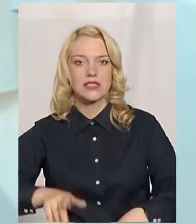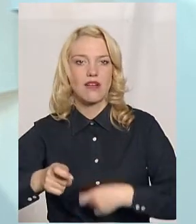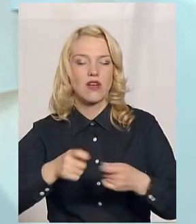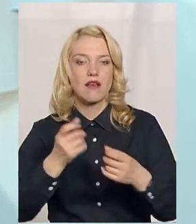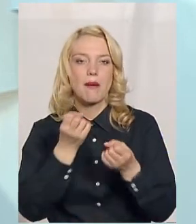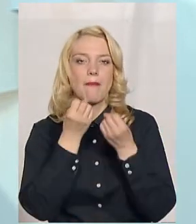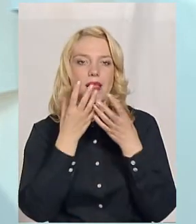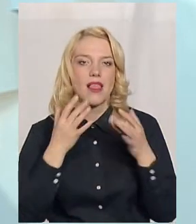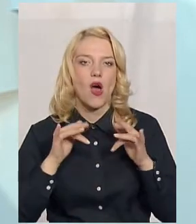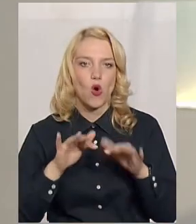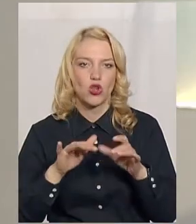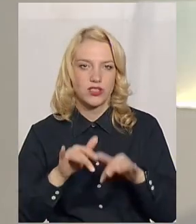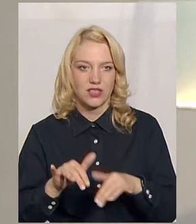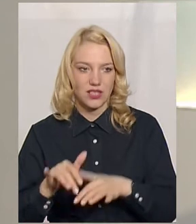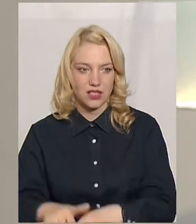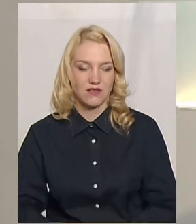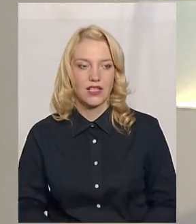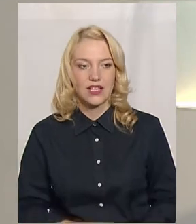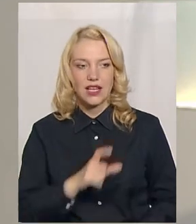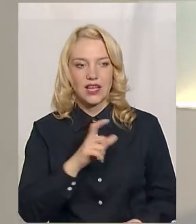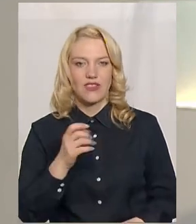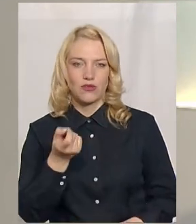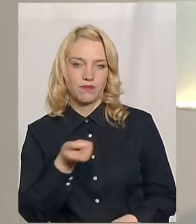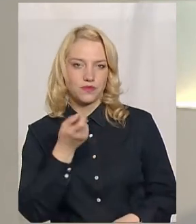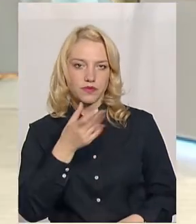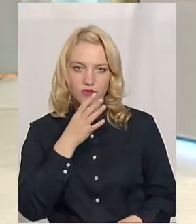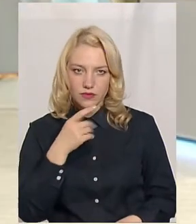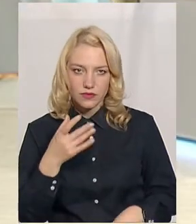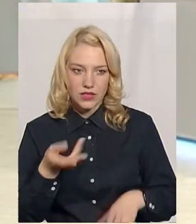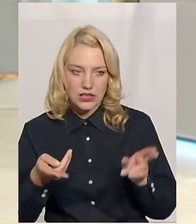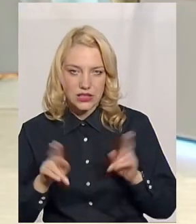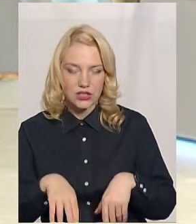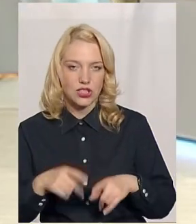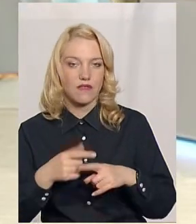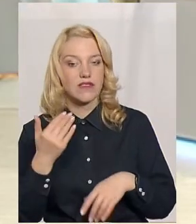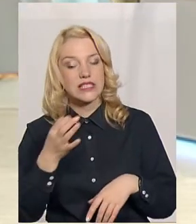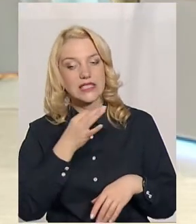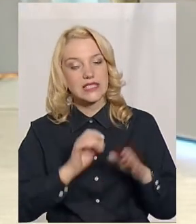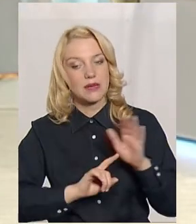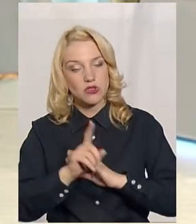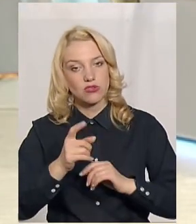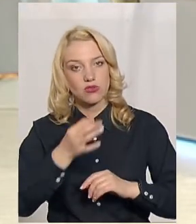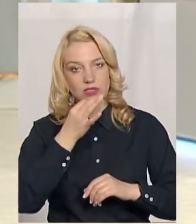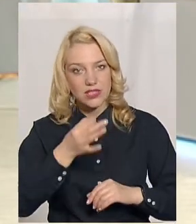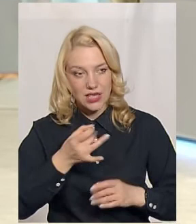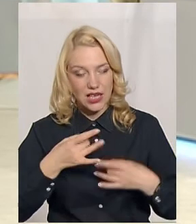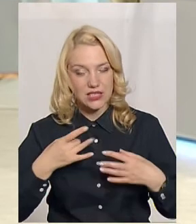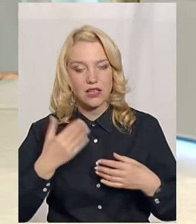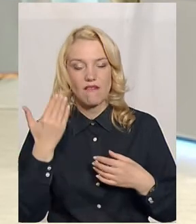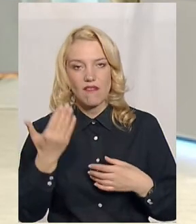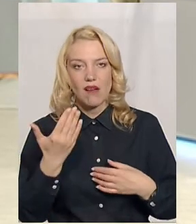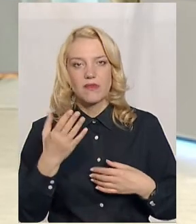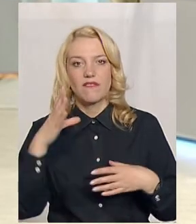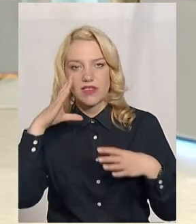благодійників. Пане Олександре, вже лічені хвилиночки до завершення. Тому ви на початку сказали, що вам вдалося зберегти